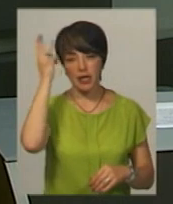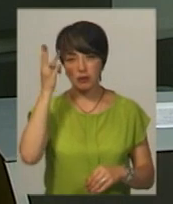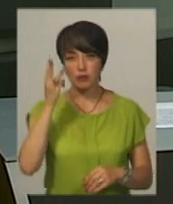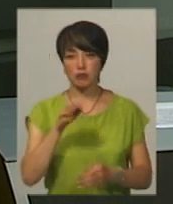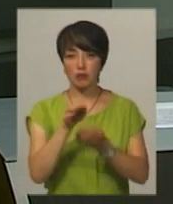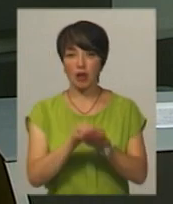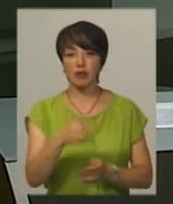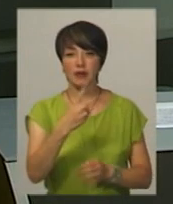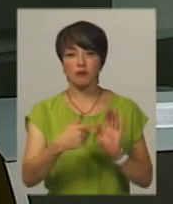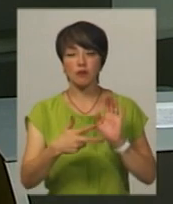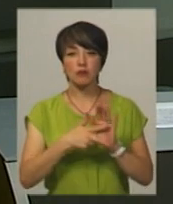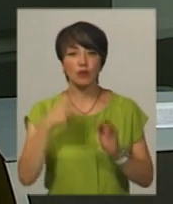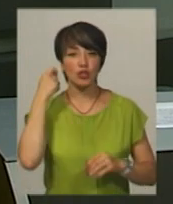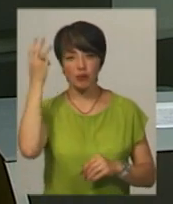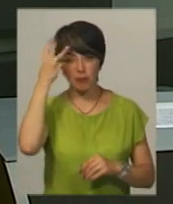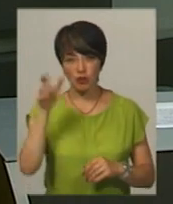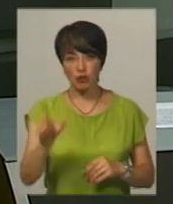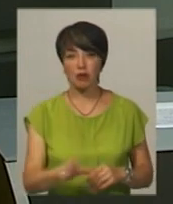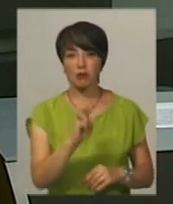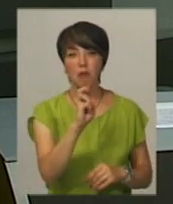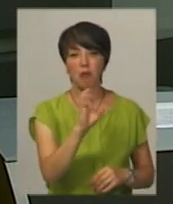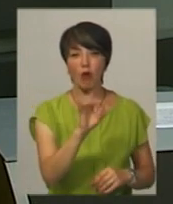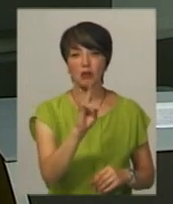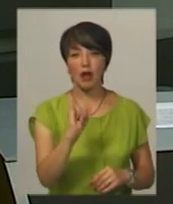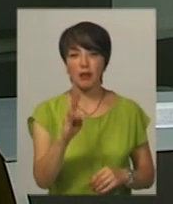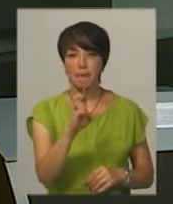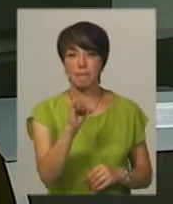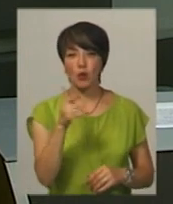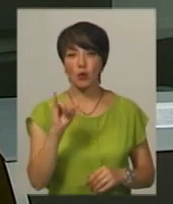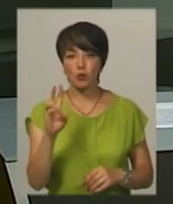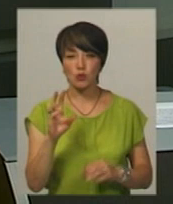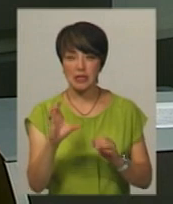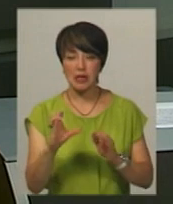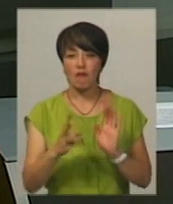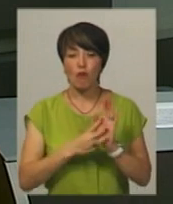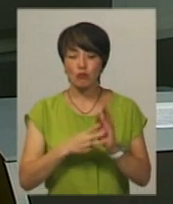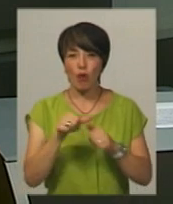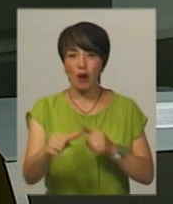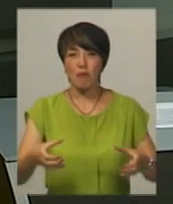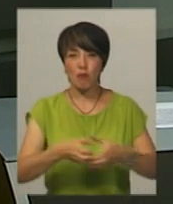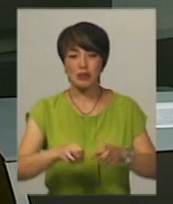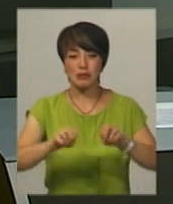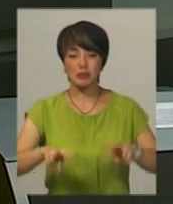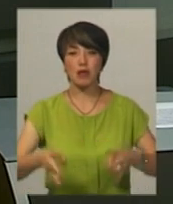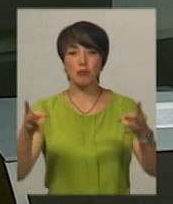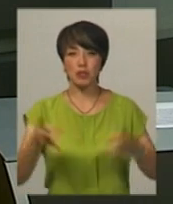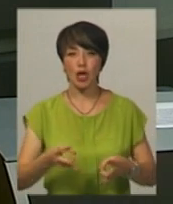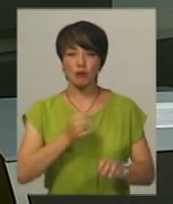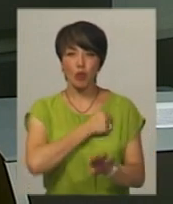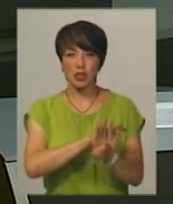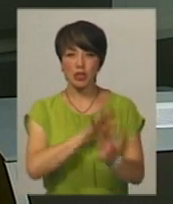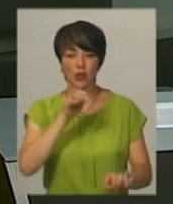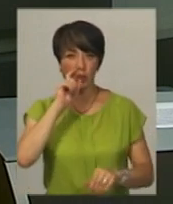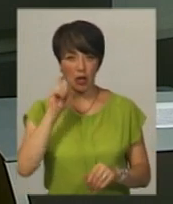попрощались з 28-річним хмельничанином Богданом Бігусом. Він служив у 8-му окремому полку спеціального призначення Збройних сил